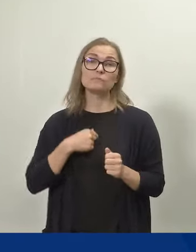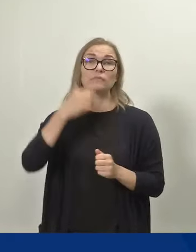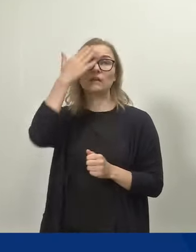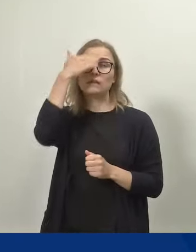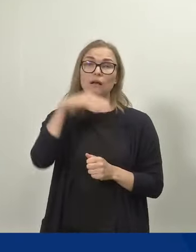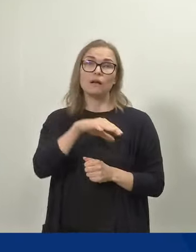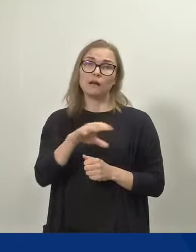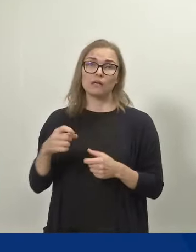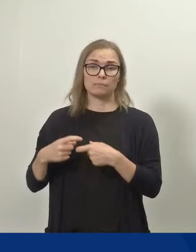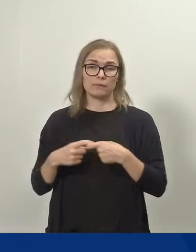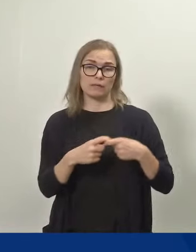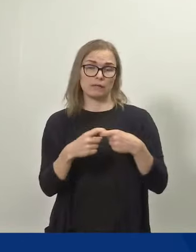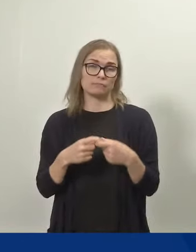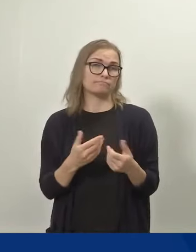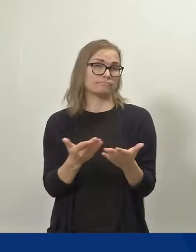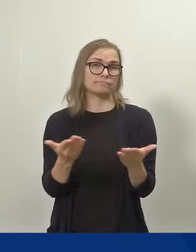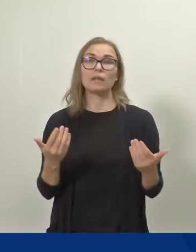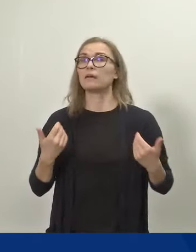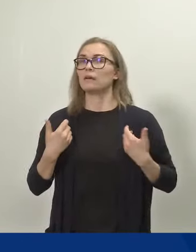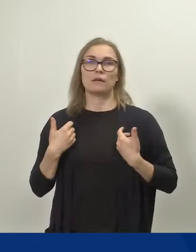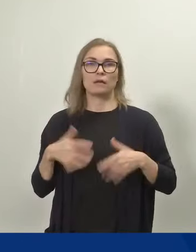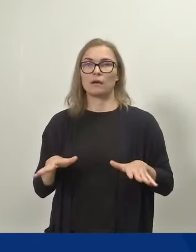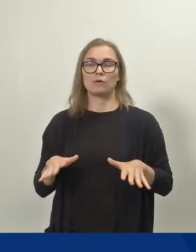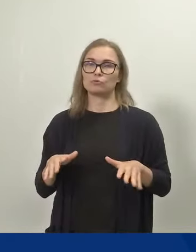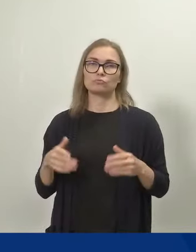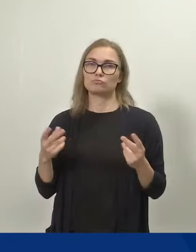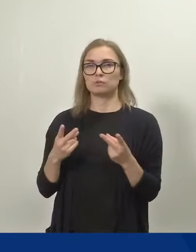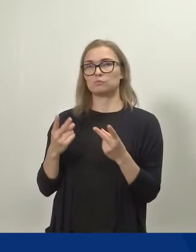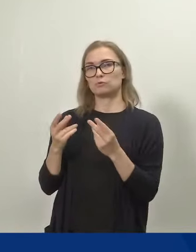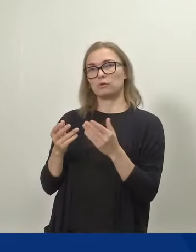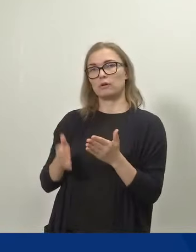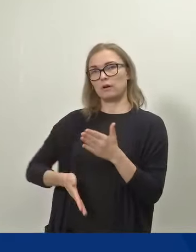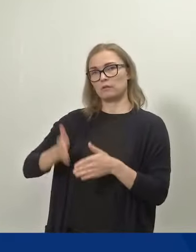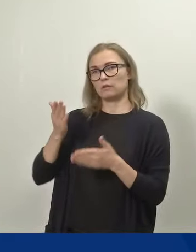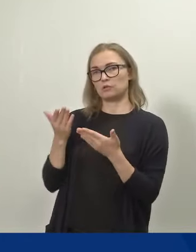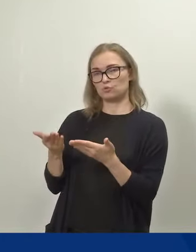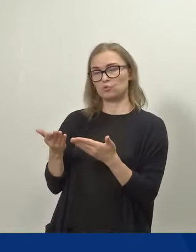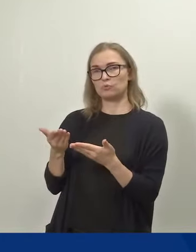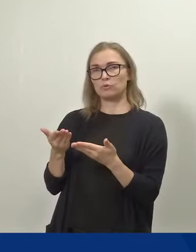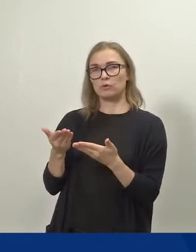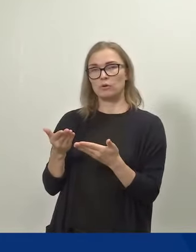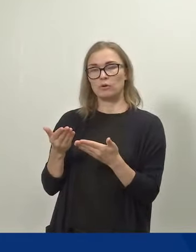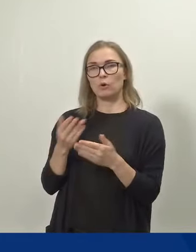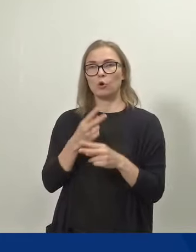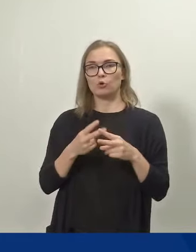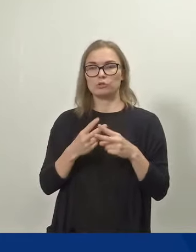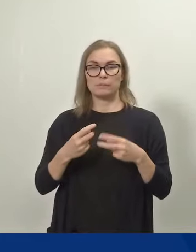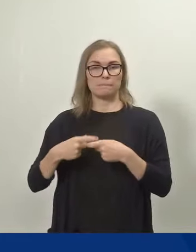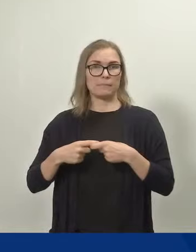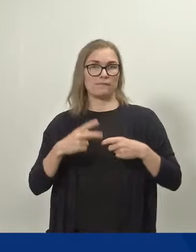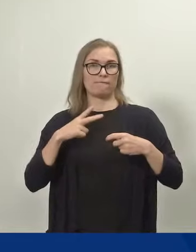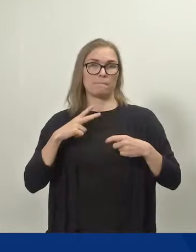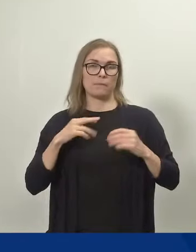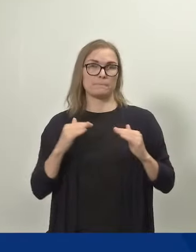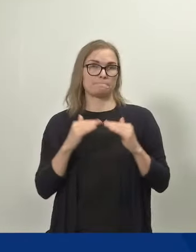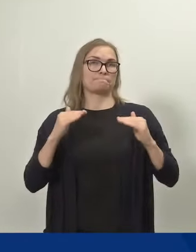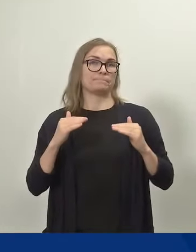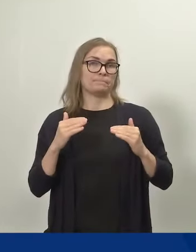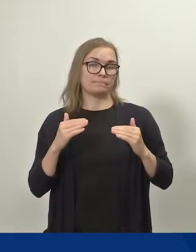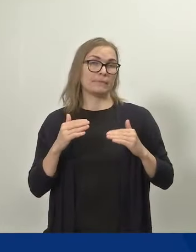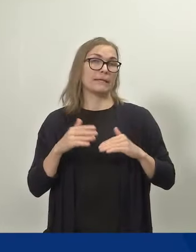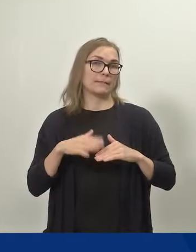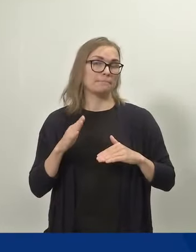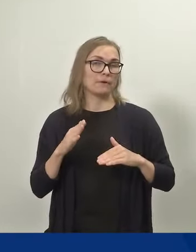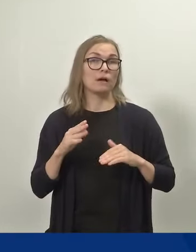halua tehdä sellaista ratkaisua, jossa sitten perhevapaita tasattaisi nykyistä enemmän tai he